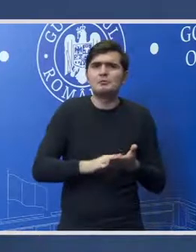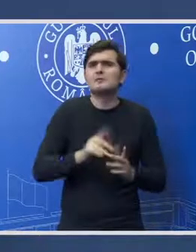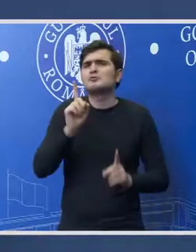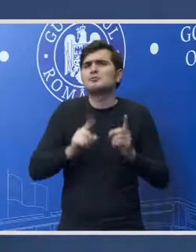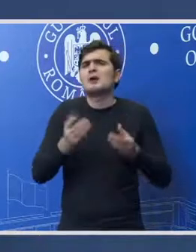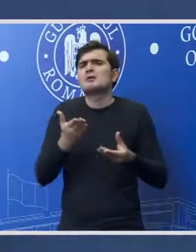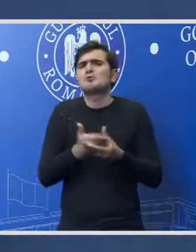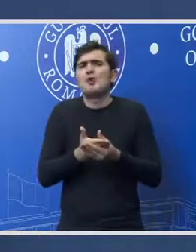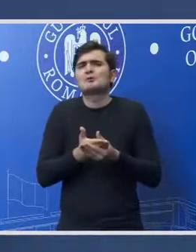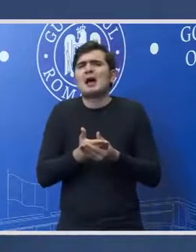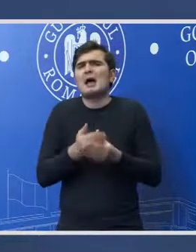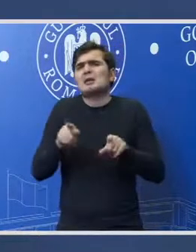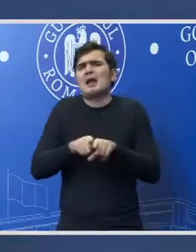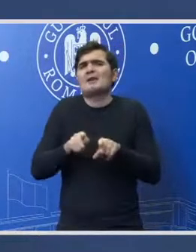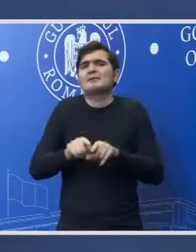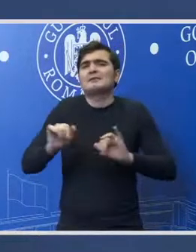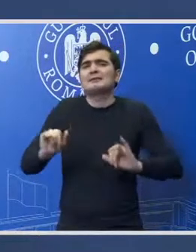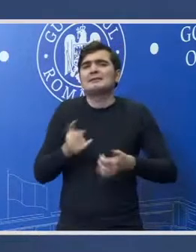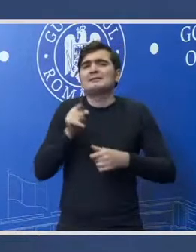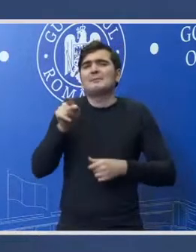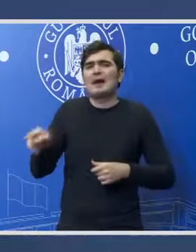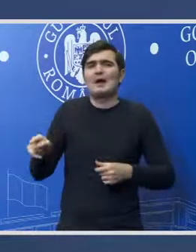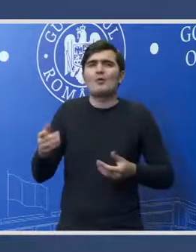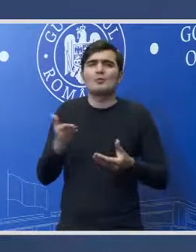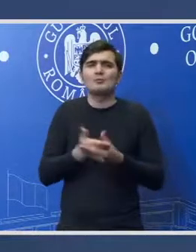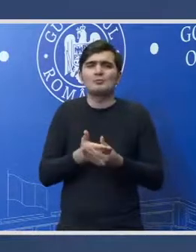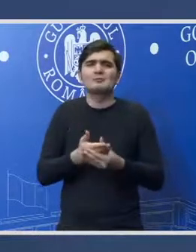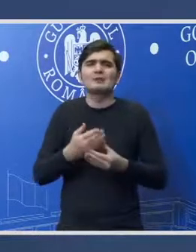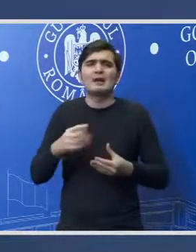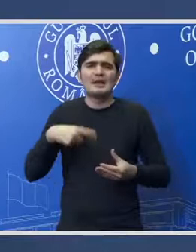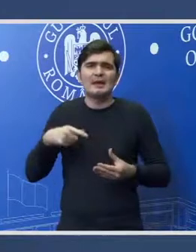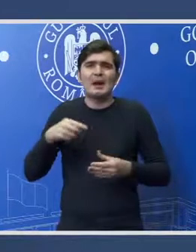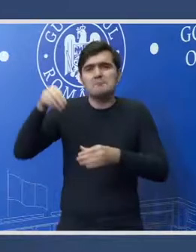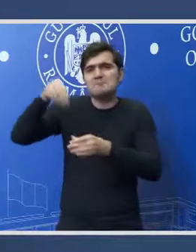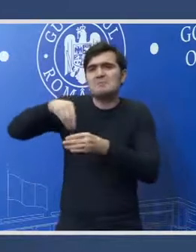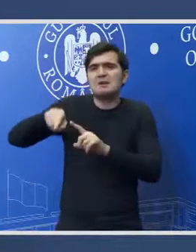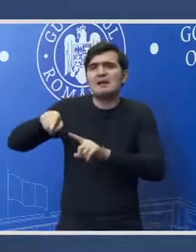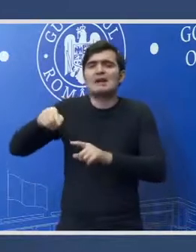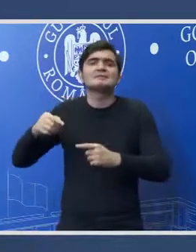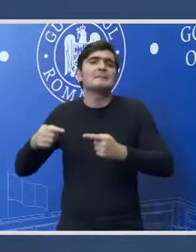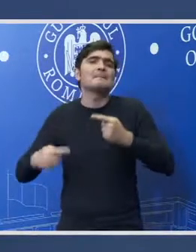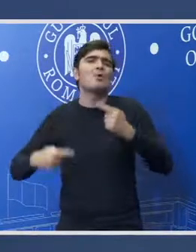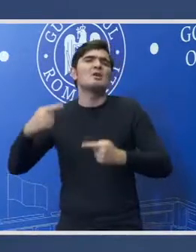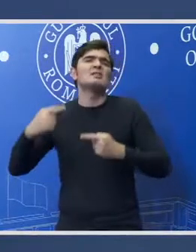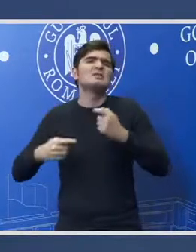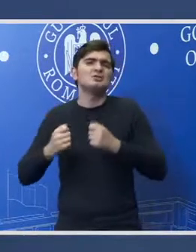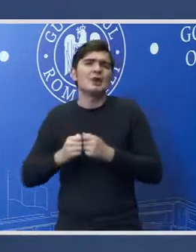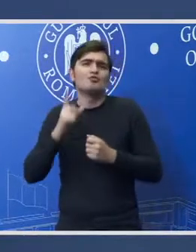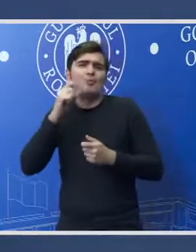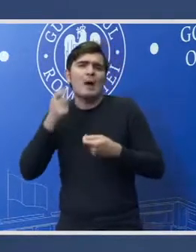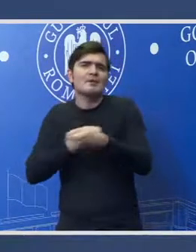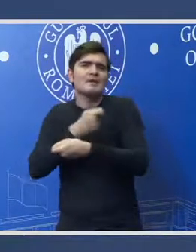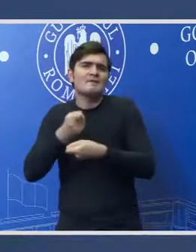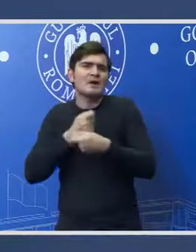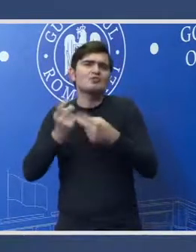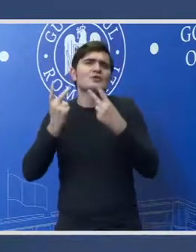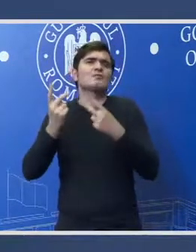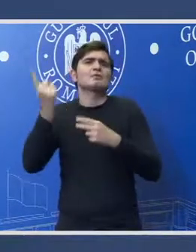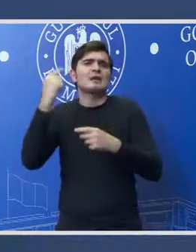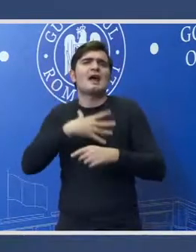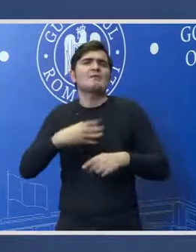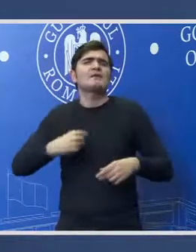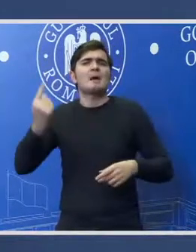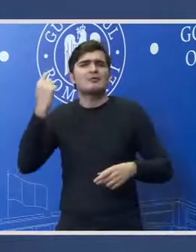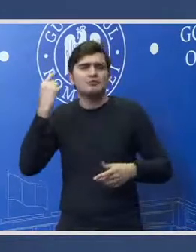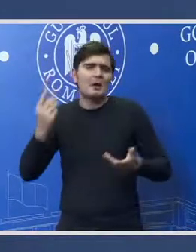ca o pură întâmplare erau implicați politicieni și oameni de afaceri importanti la acea